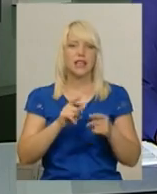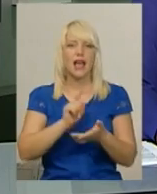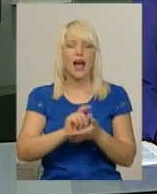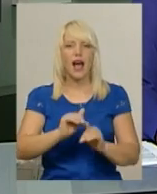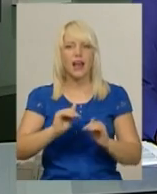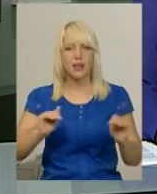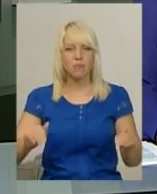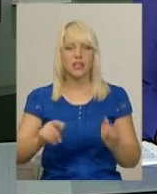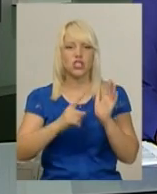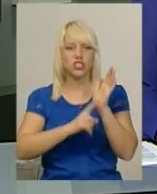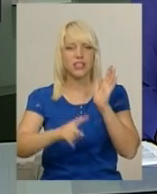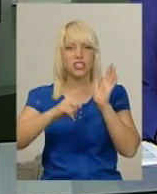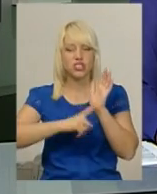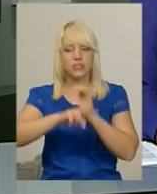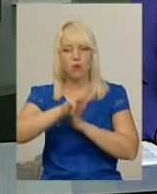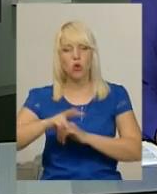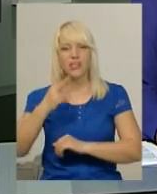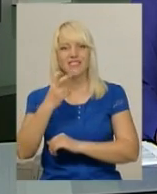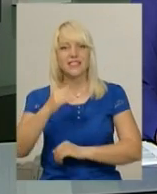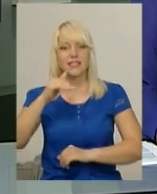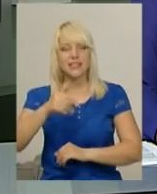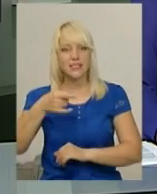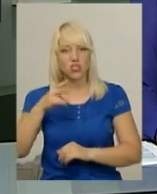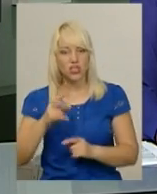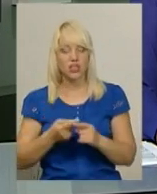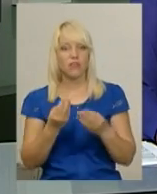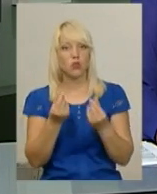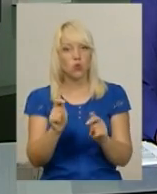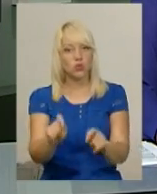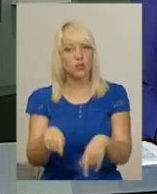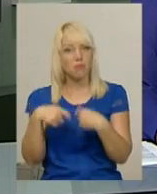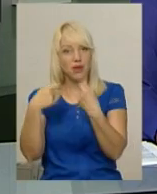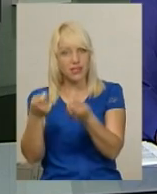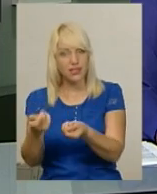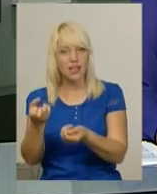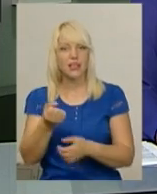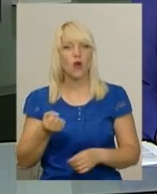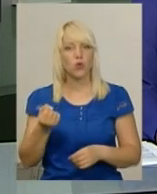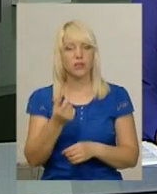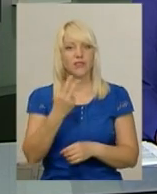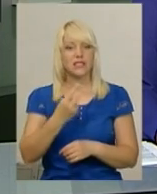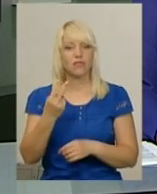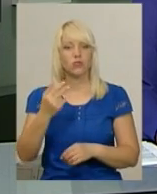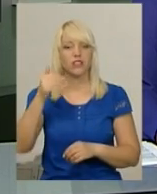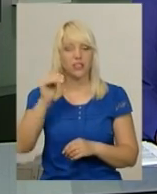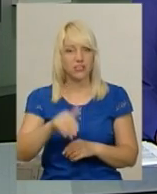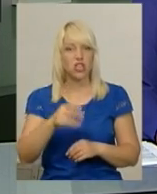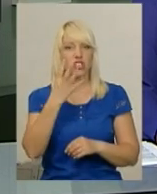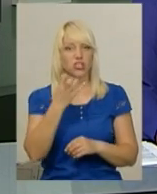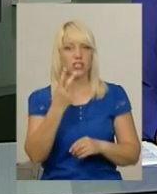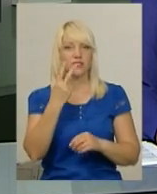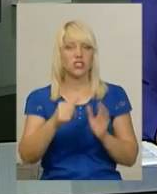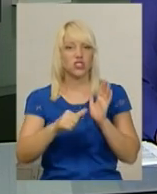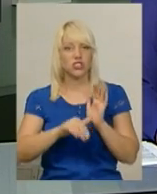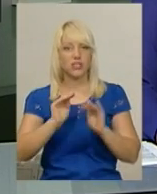мільйонів 200 тисяч гривень. Кошти від вилученого майна передали на утримання 22 тисяч 426 дітей.